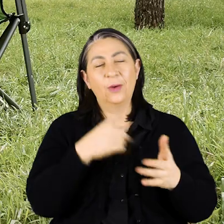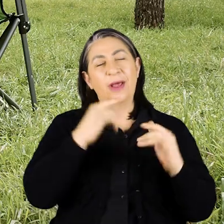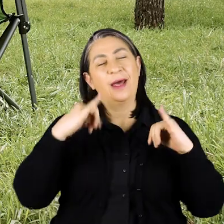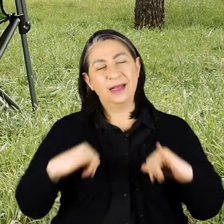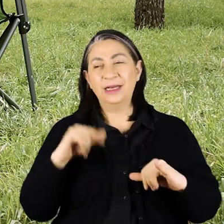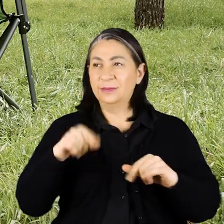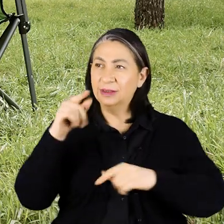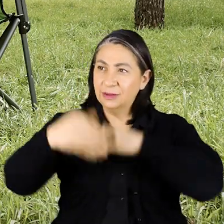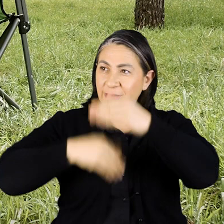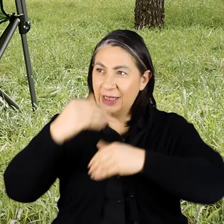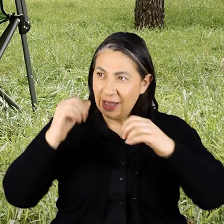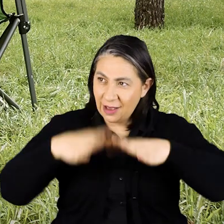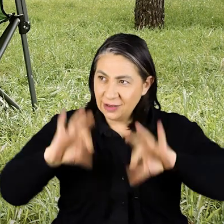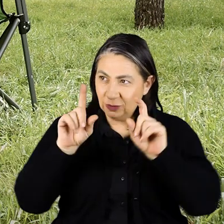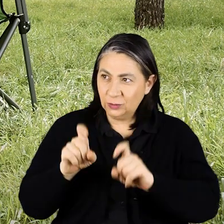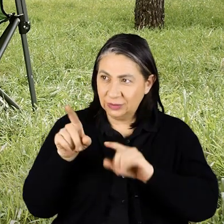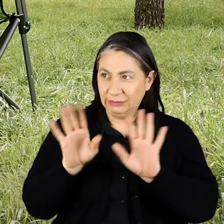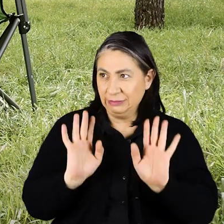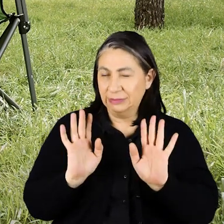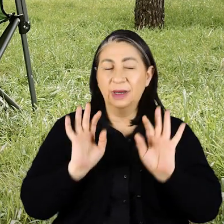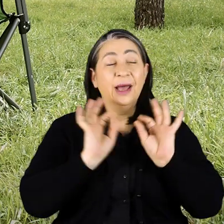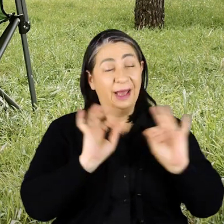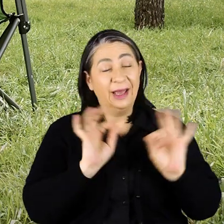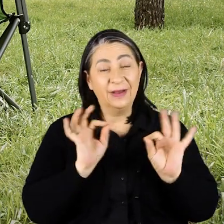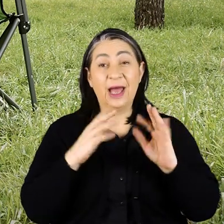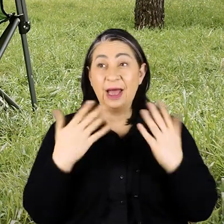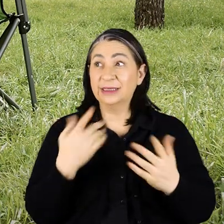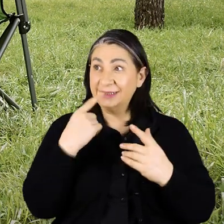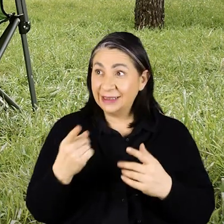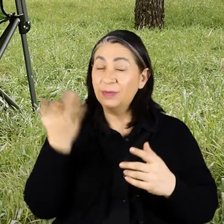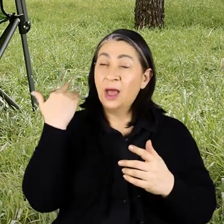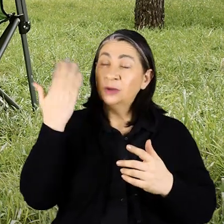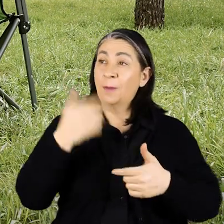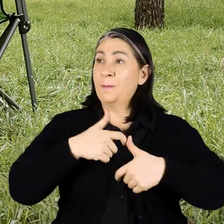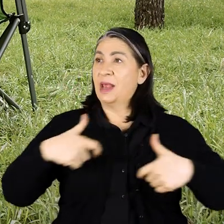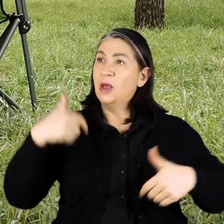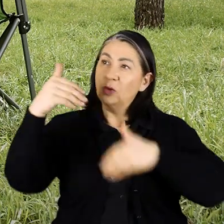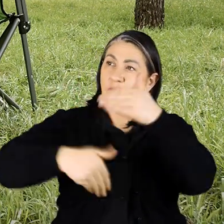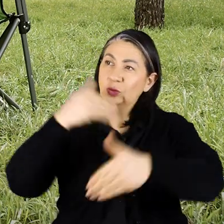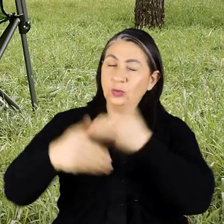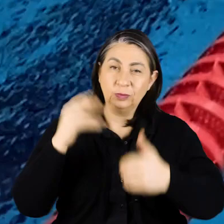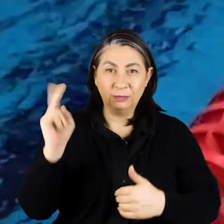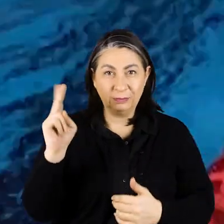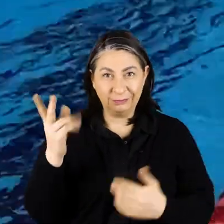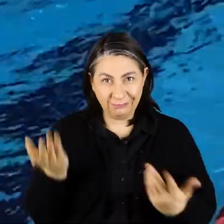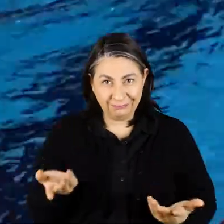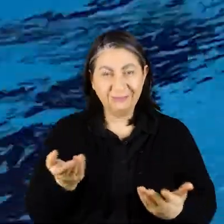Sen şimdi triatlon'a hazırlanıyorsunuz Sen mi artık? Aynen şimdi Artık dediğim çünkü daha öncesinde milli yüzücümüz kendisi